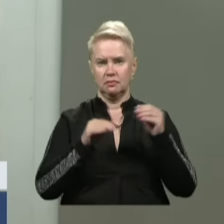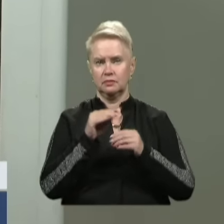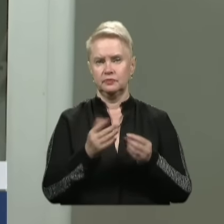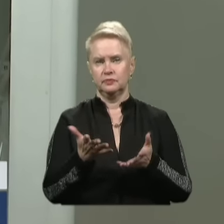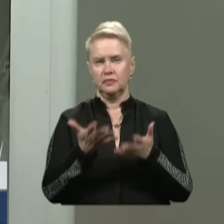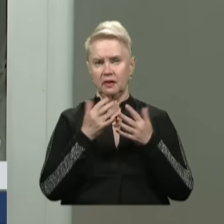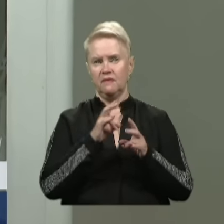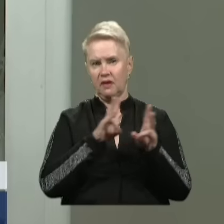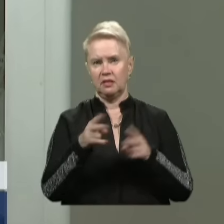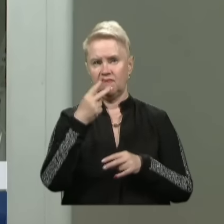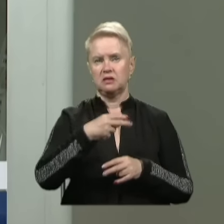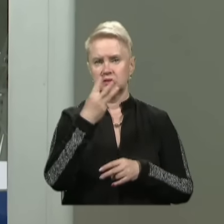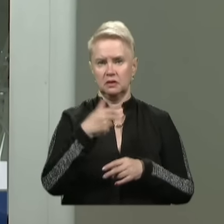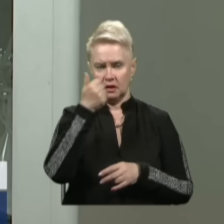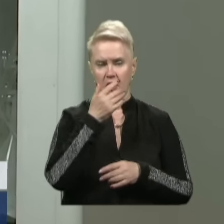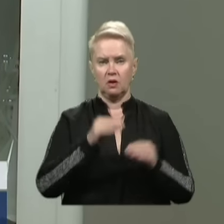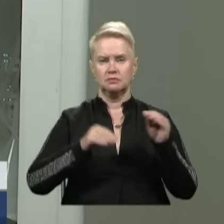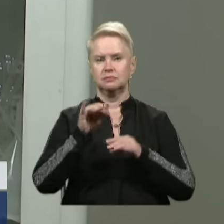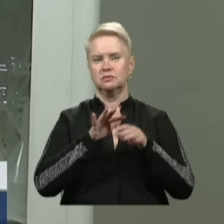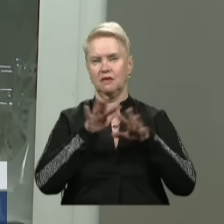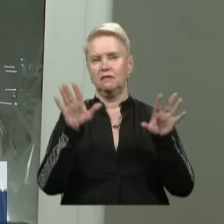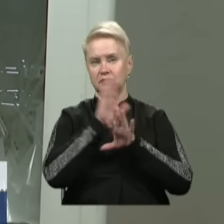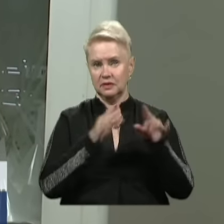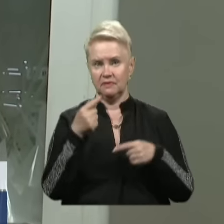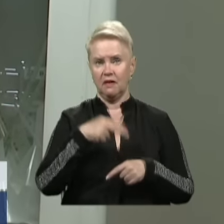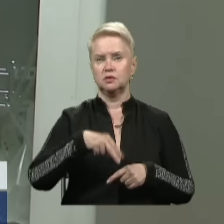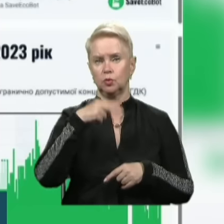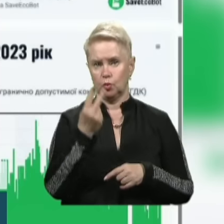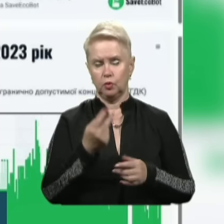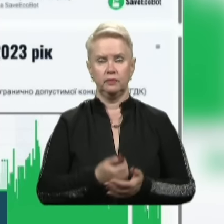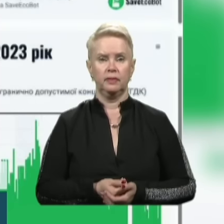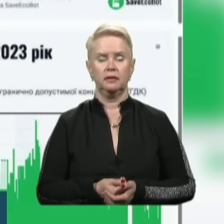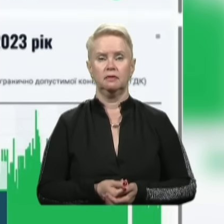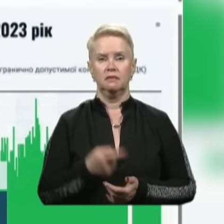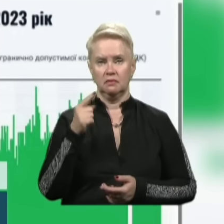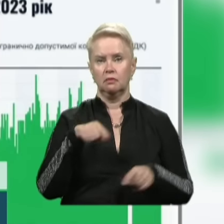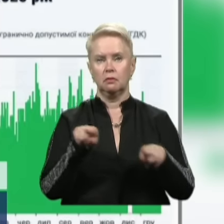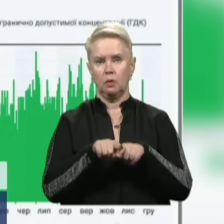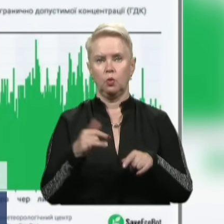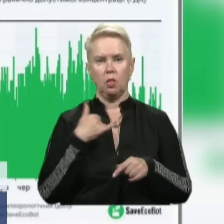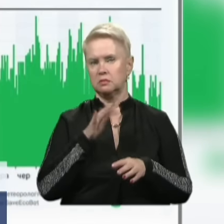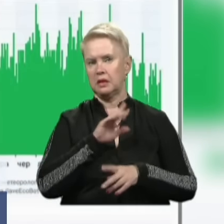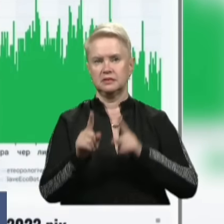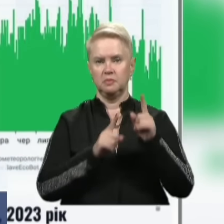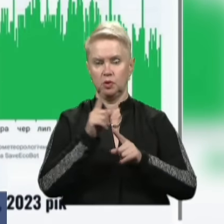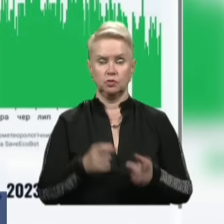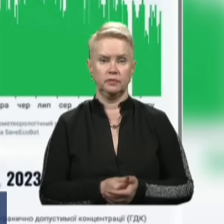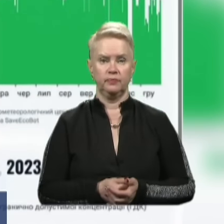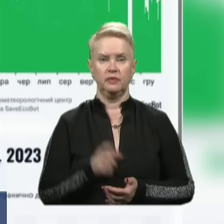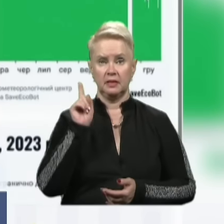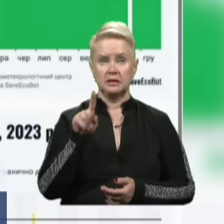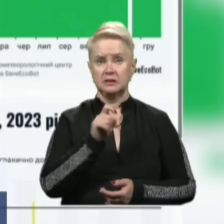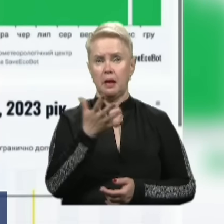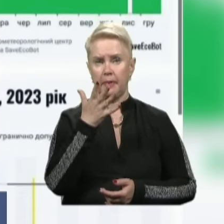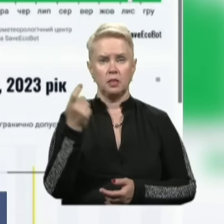спостерігали в 2023-му, які концентрації ми спостерігали в 2022-му, вони в нас не змінюються. Навіть